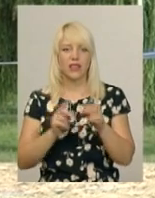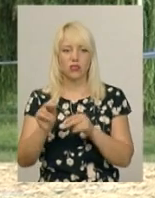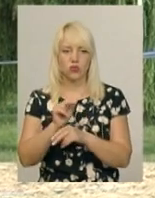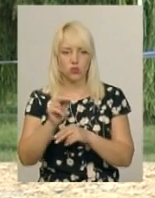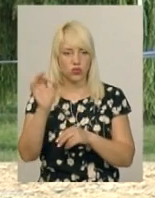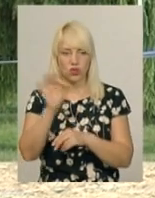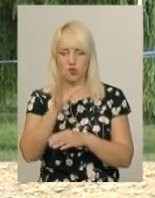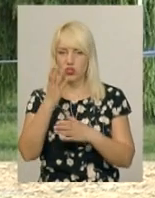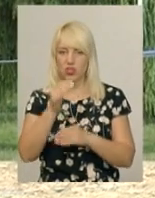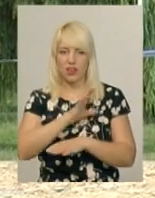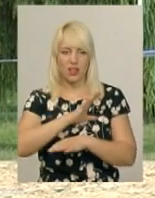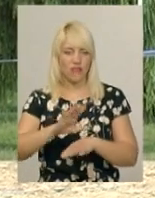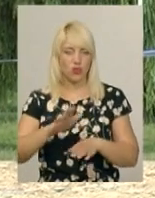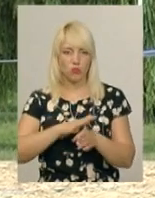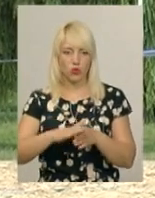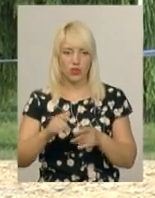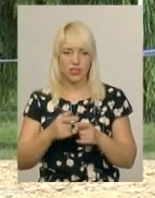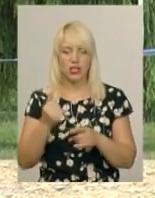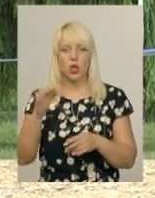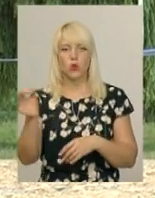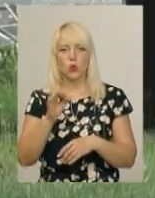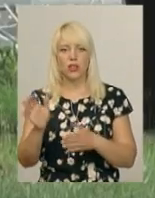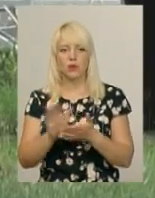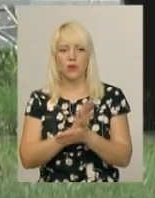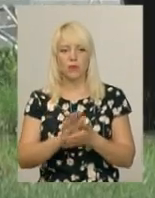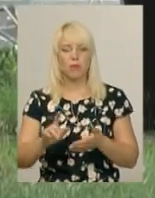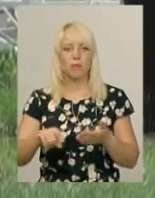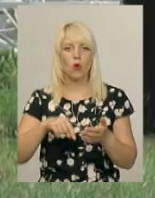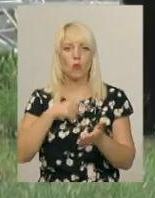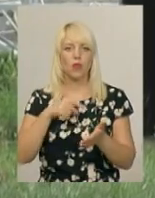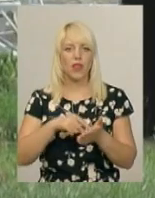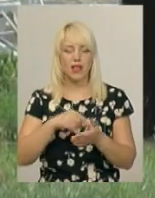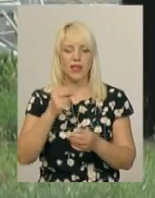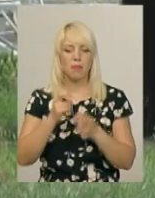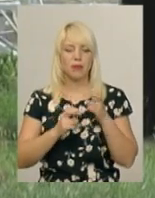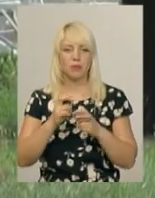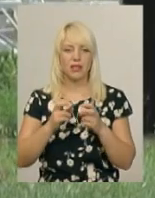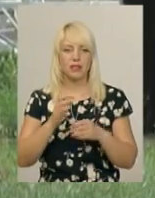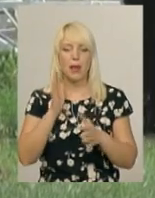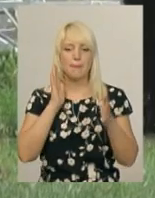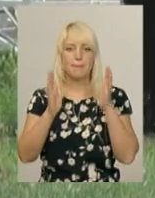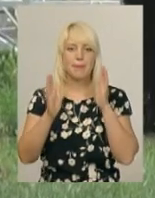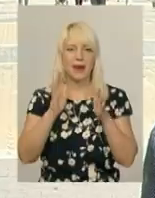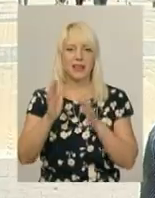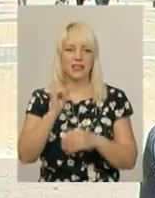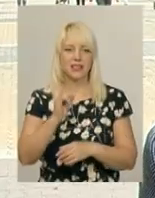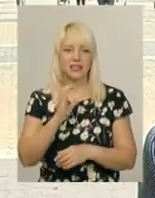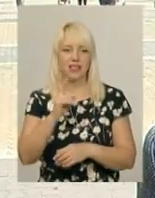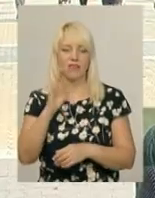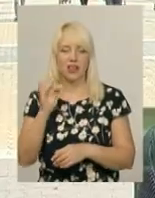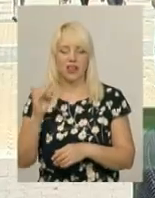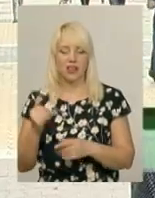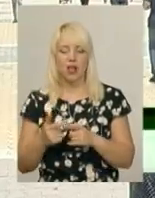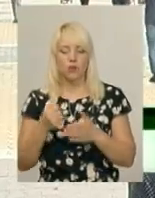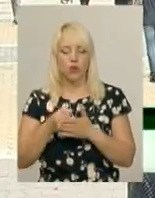Наразі туалет на пляжі прибирає комунальне підприємство «Парки і сквери». До кінця ж літа тут має з'явитися новий туалет. Наразі